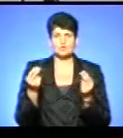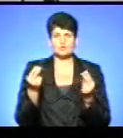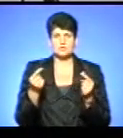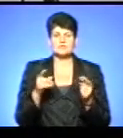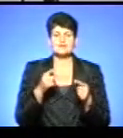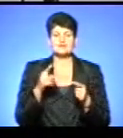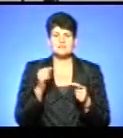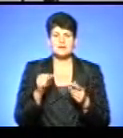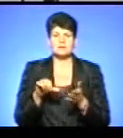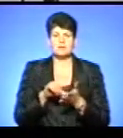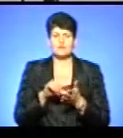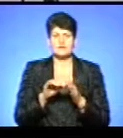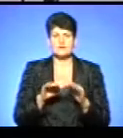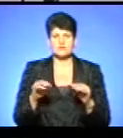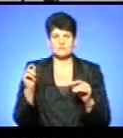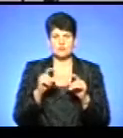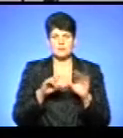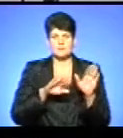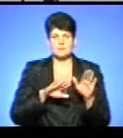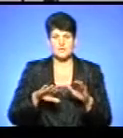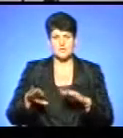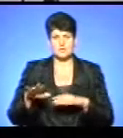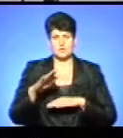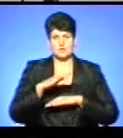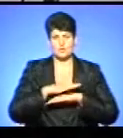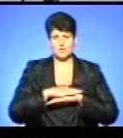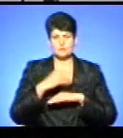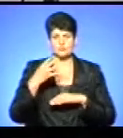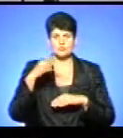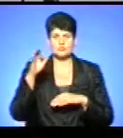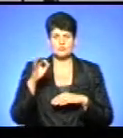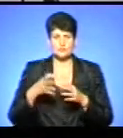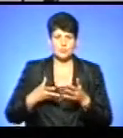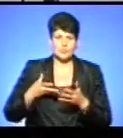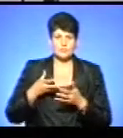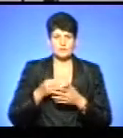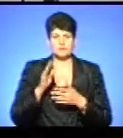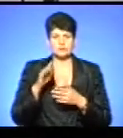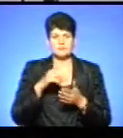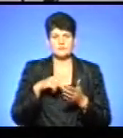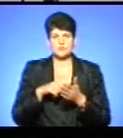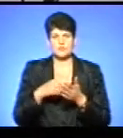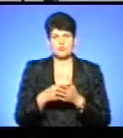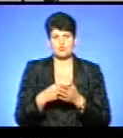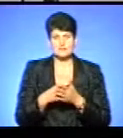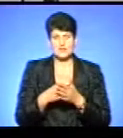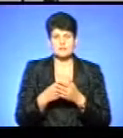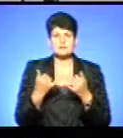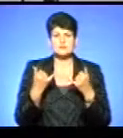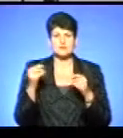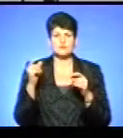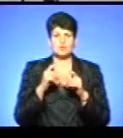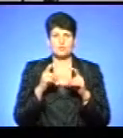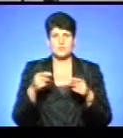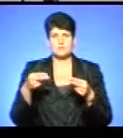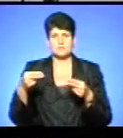перебування їхніх дітей у школі в післяурочну пору, 40% оплачуватимуть з міського бюджету. Зараз у школах